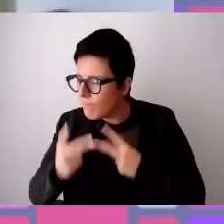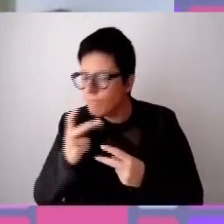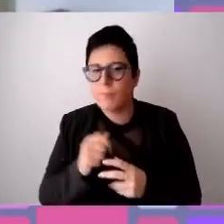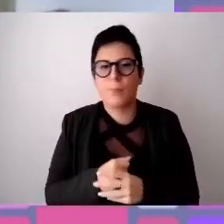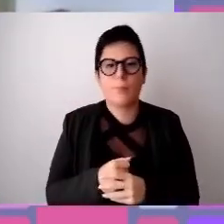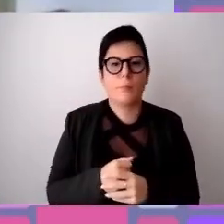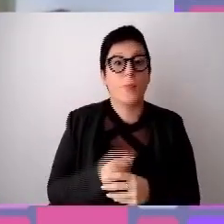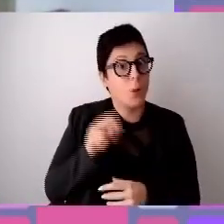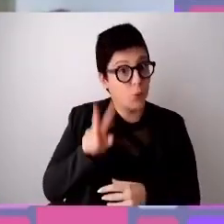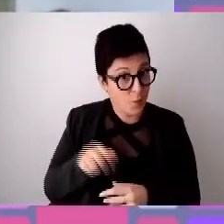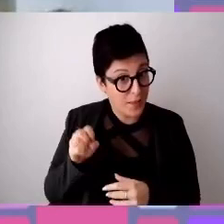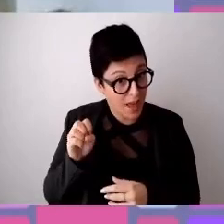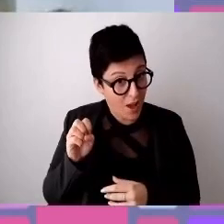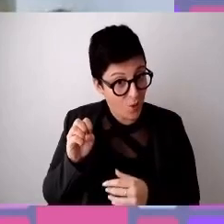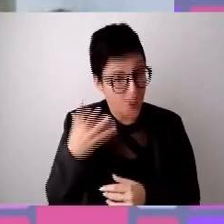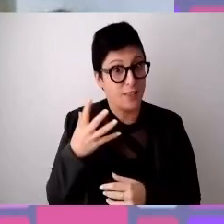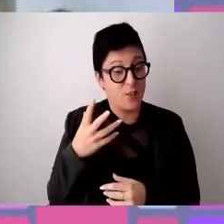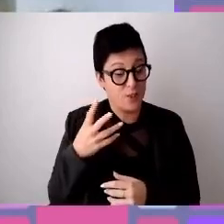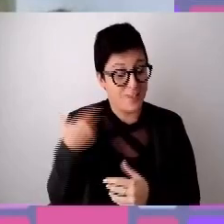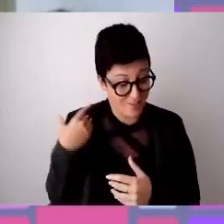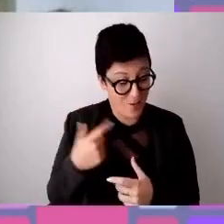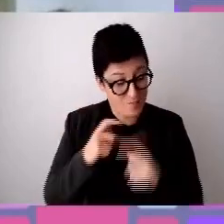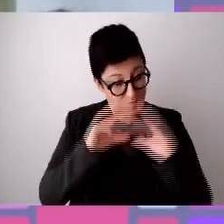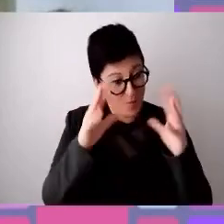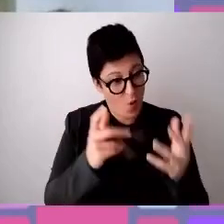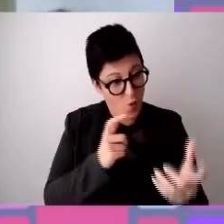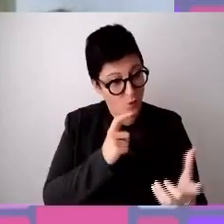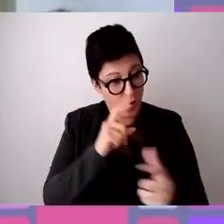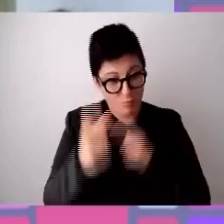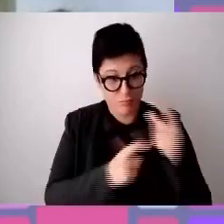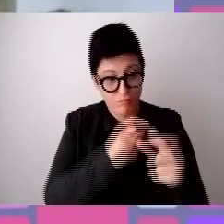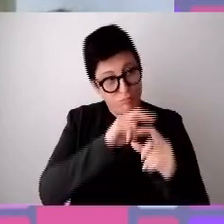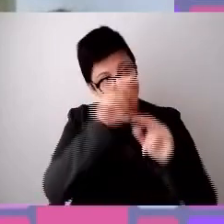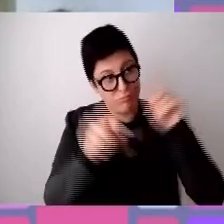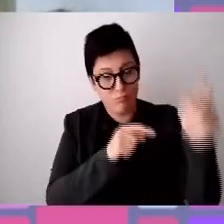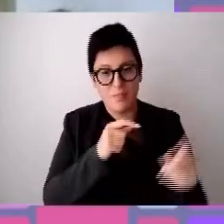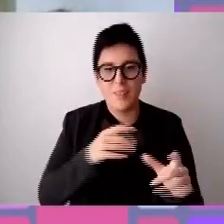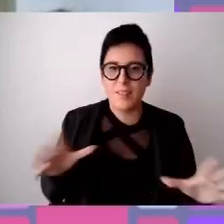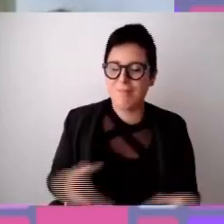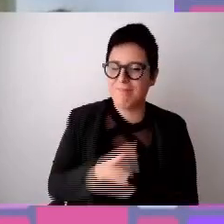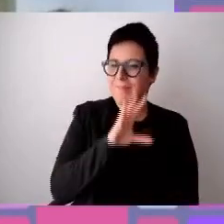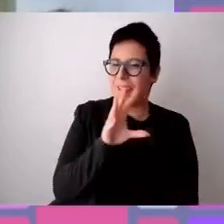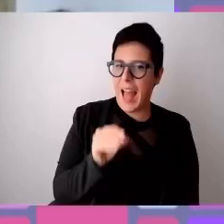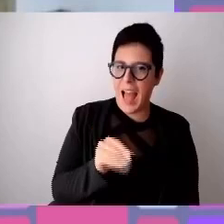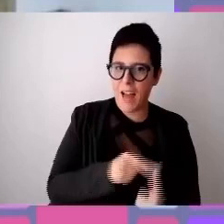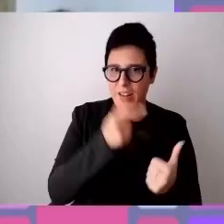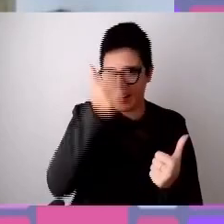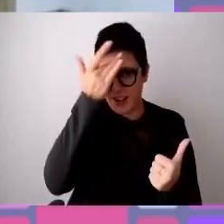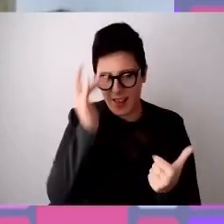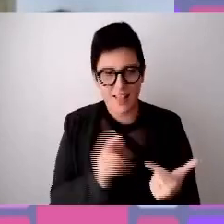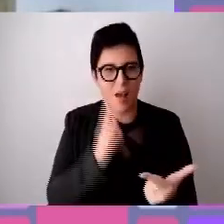2015, che giriamo il mondo, abbiamo fatto l'Africa, oppure il nord dell'India, Bali,